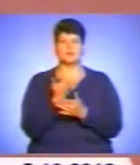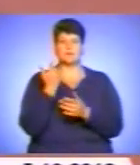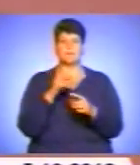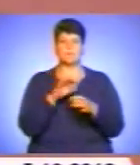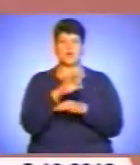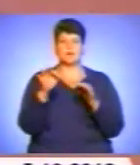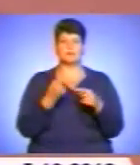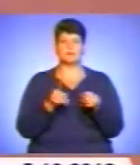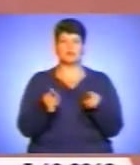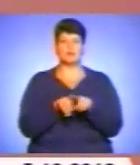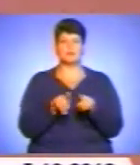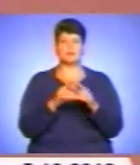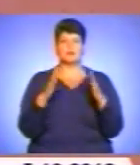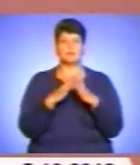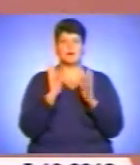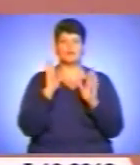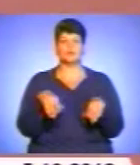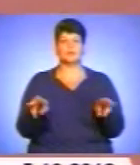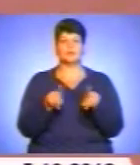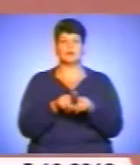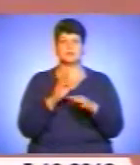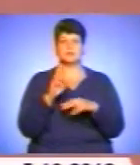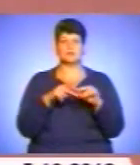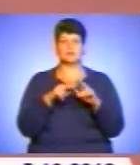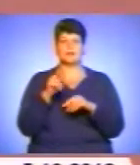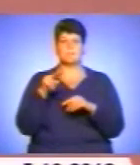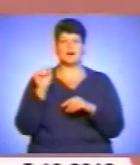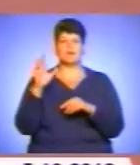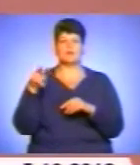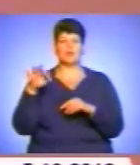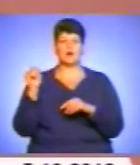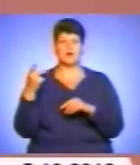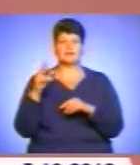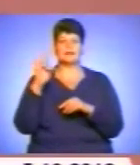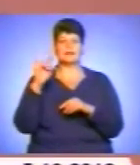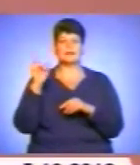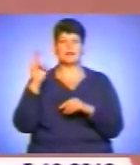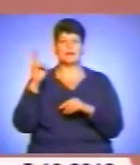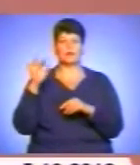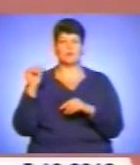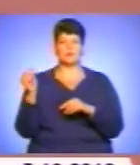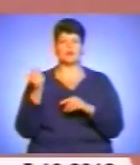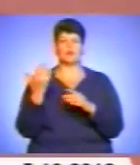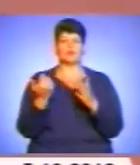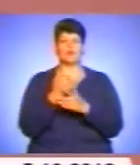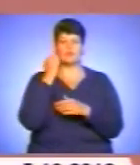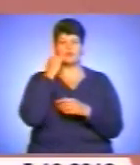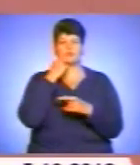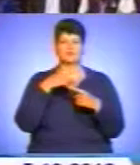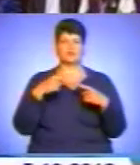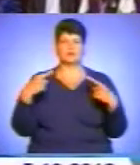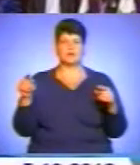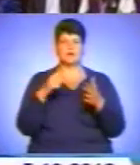будуть будуватися в Павлограді, Нікополі, Новомосковській і інших містах регіону.